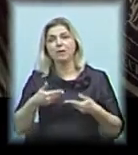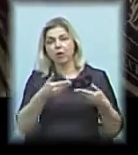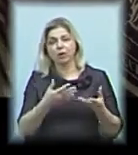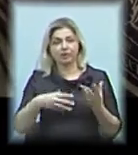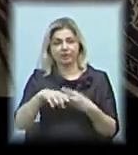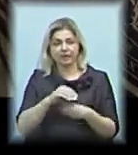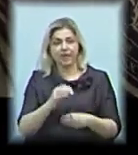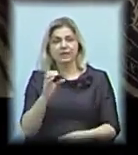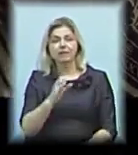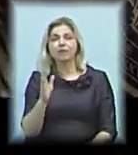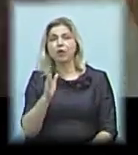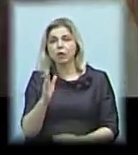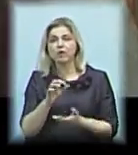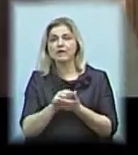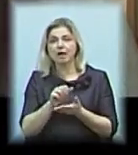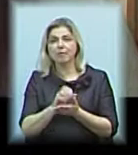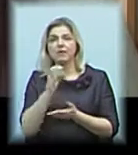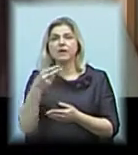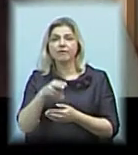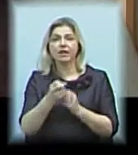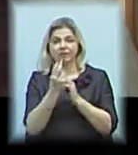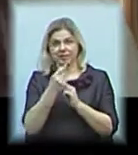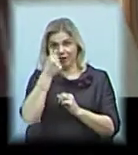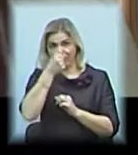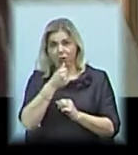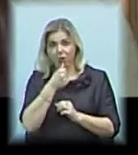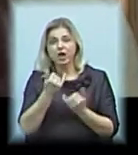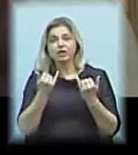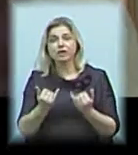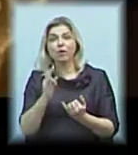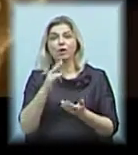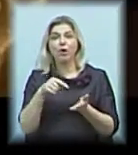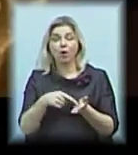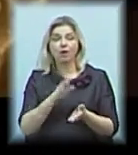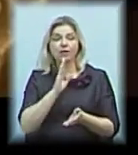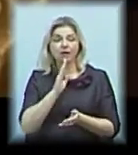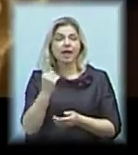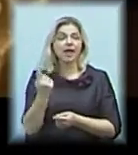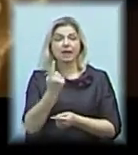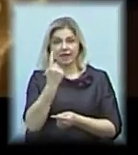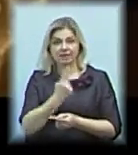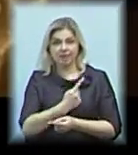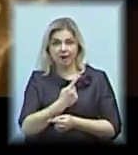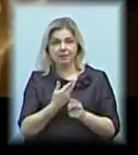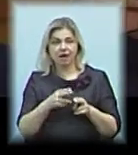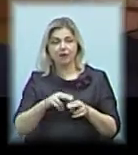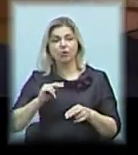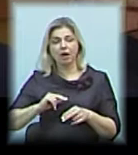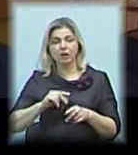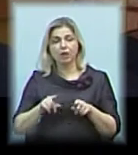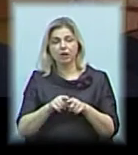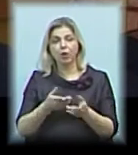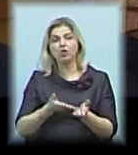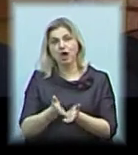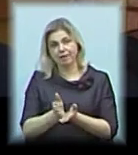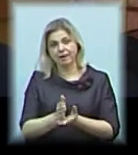пісочною анімацією займається з 2012 року. Сьогодні у Миколаїві вона єдина майстриня, яка працює в цьому жанрі. «Мені дуже